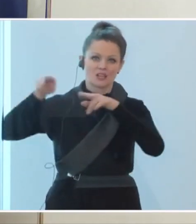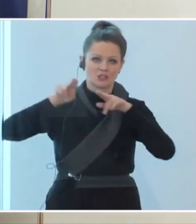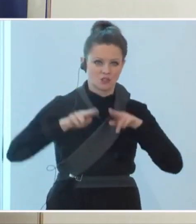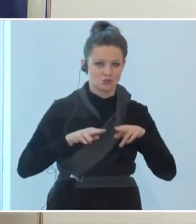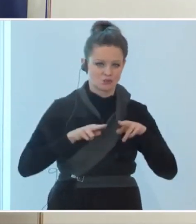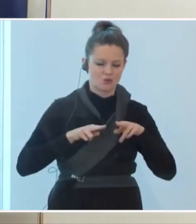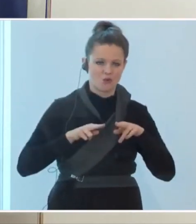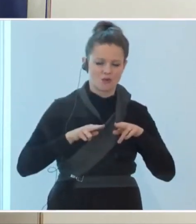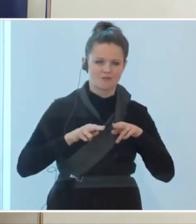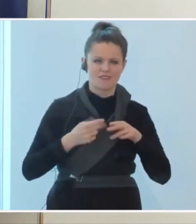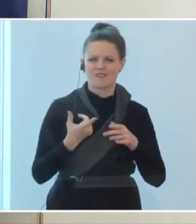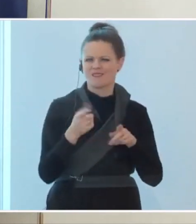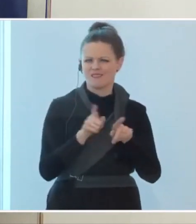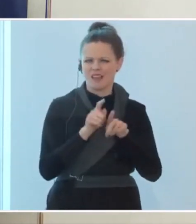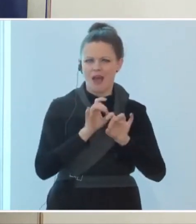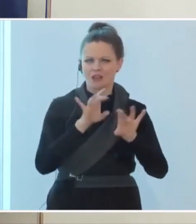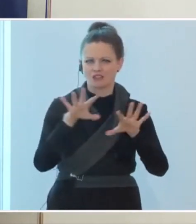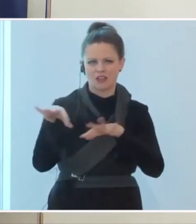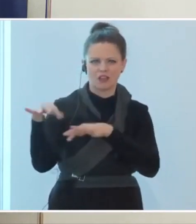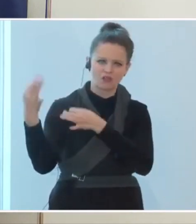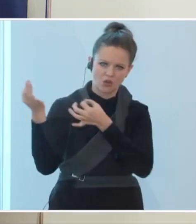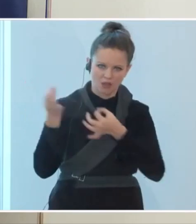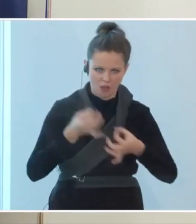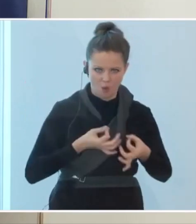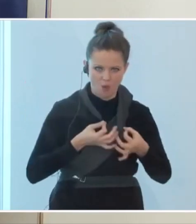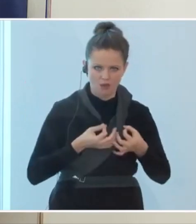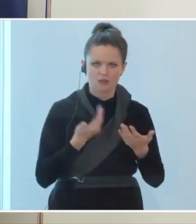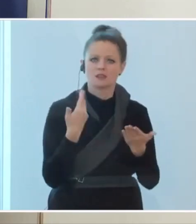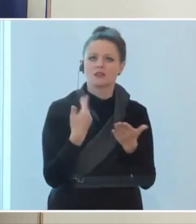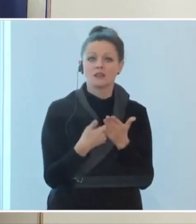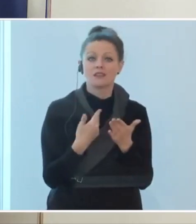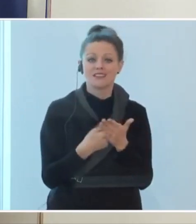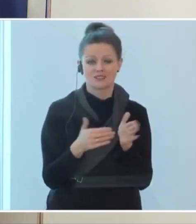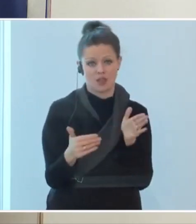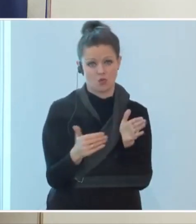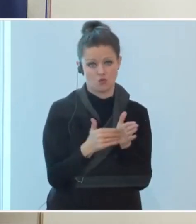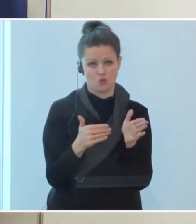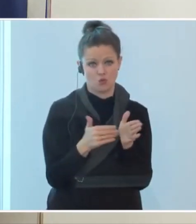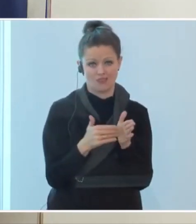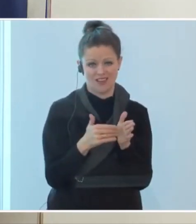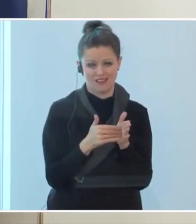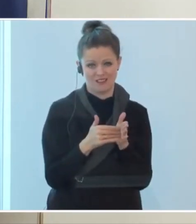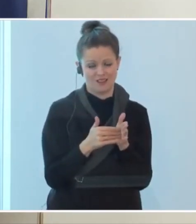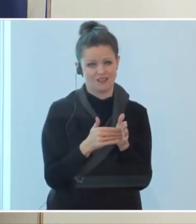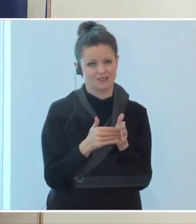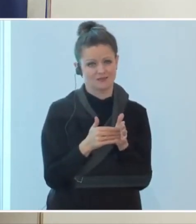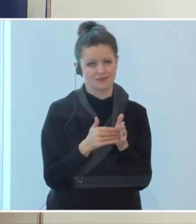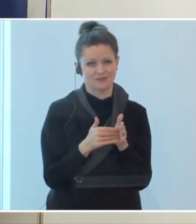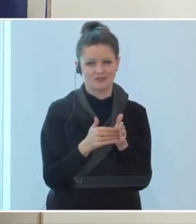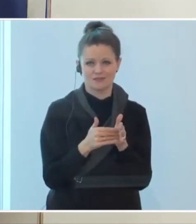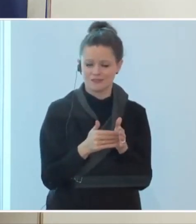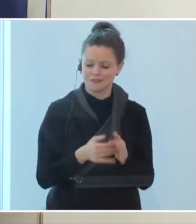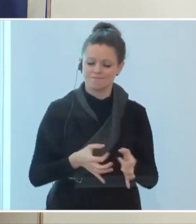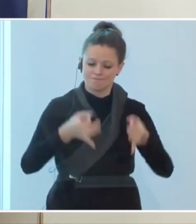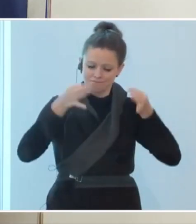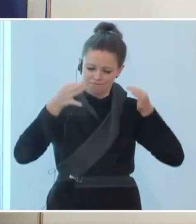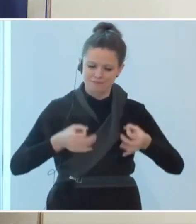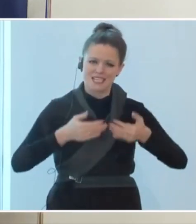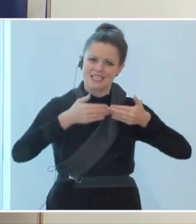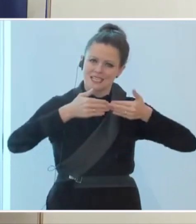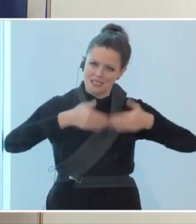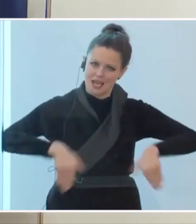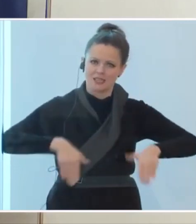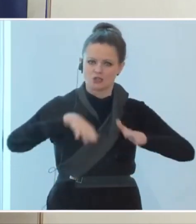hereingeschleppt. Daher ist es notwendig, dass wir diesmal auf ein sehr konsequentes Grenzregime setzen,